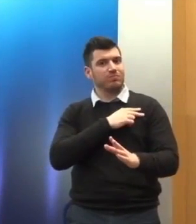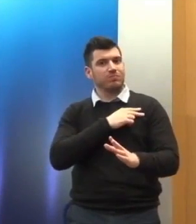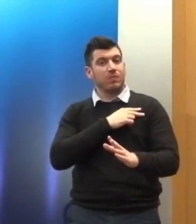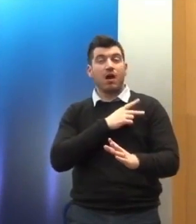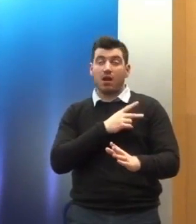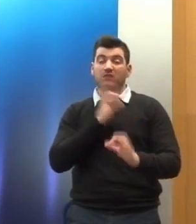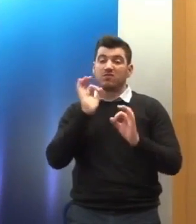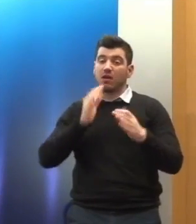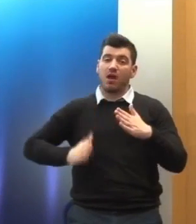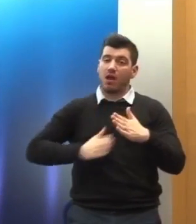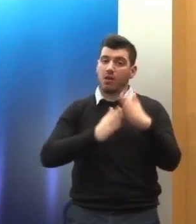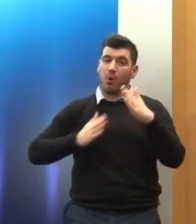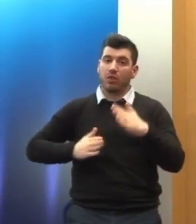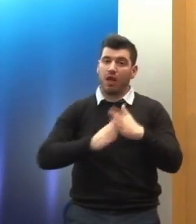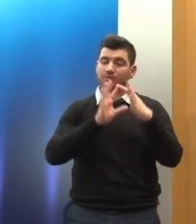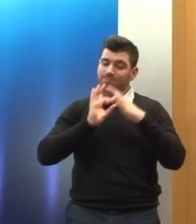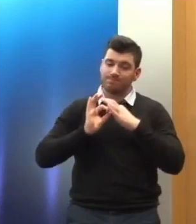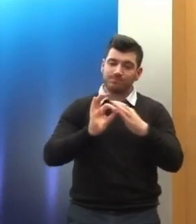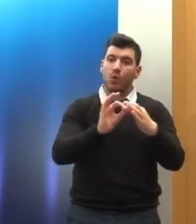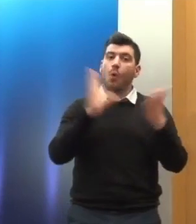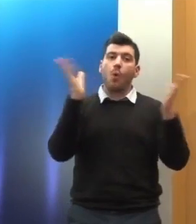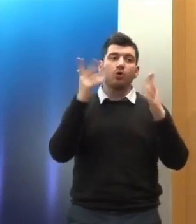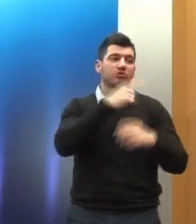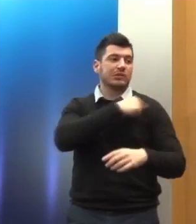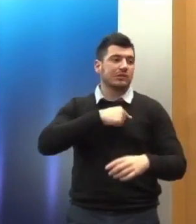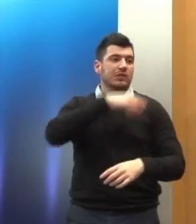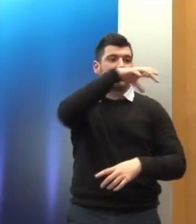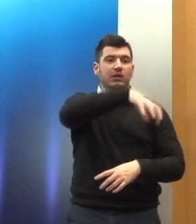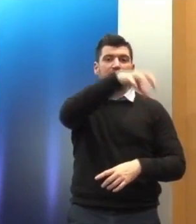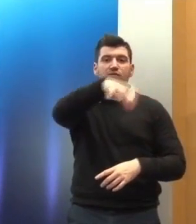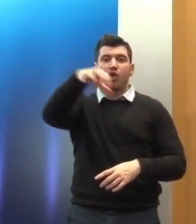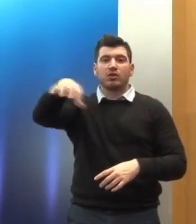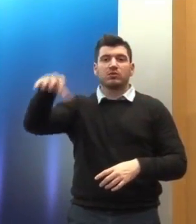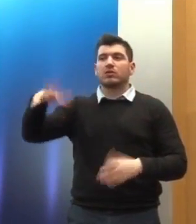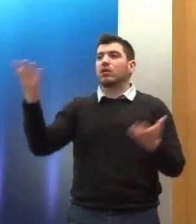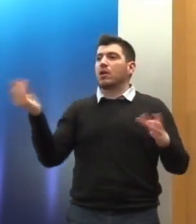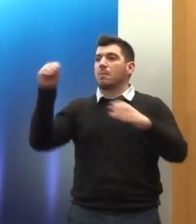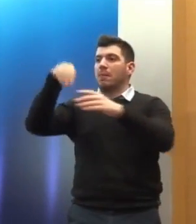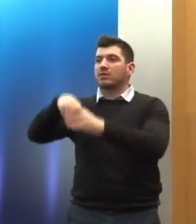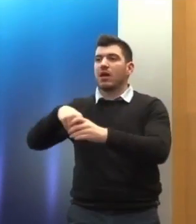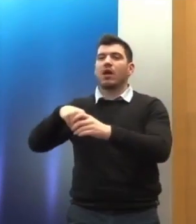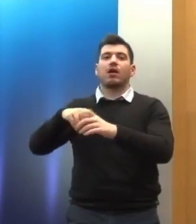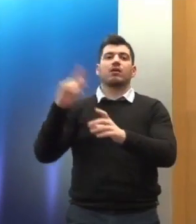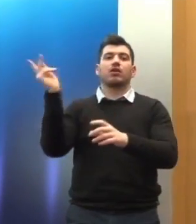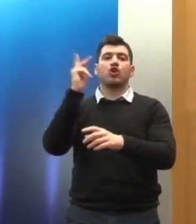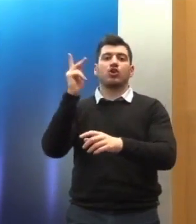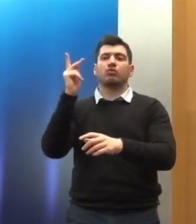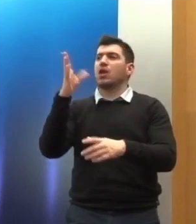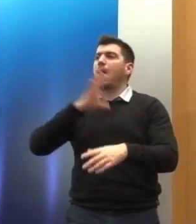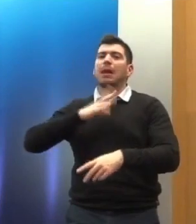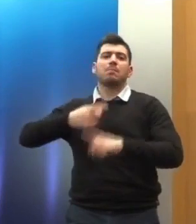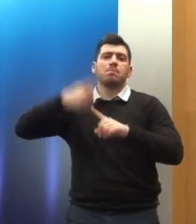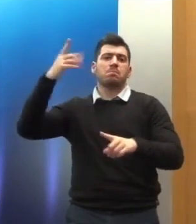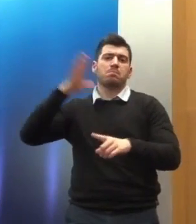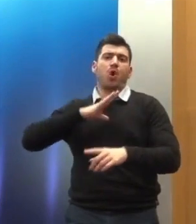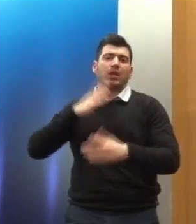όσοι είτε είναι σε θεσμικές θέσεις είτε είναι σε θέσεις στην κοινωνία των πολιτών είτε είμαστε απλοί πολίτες